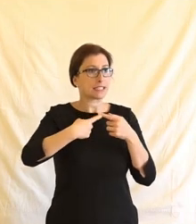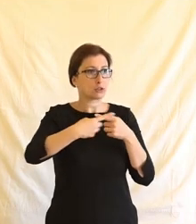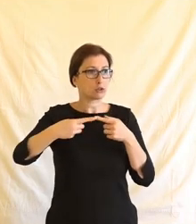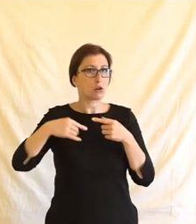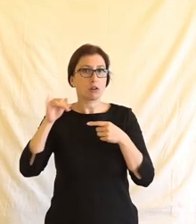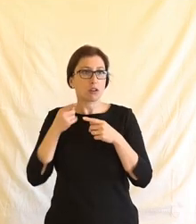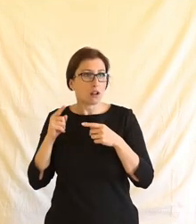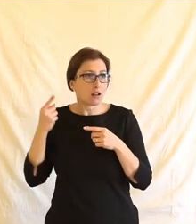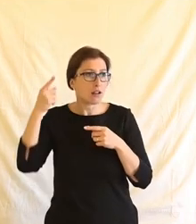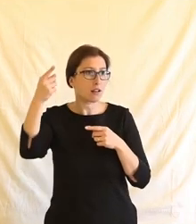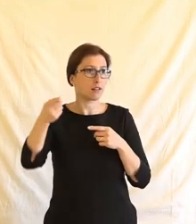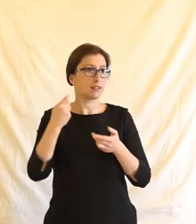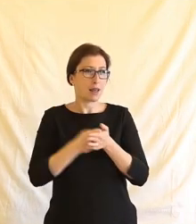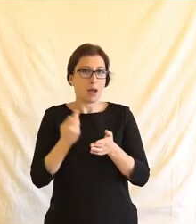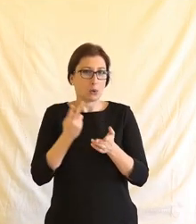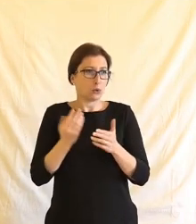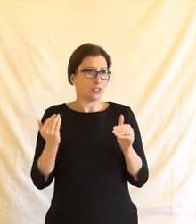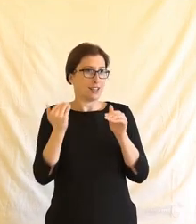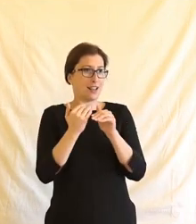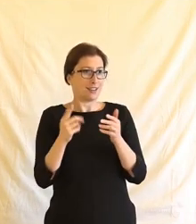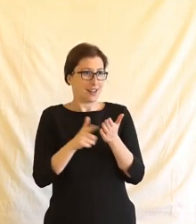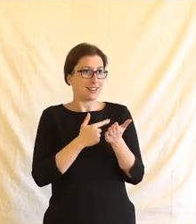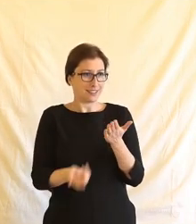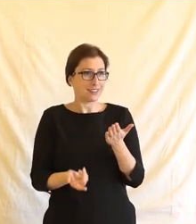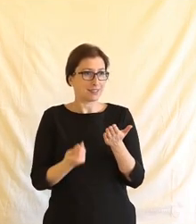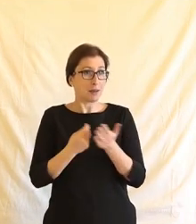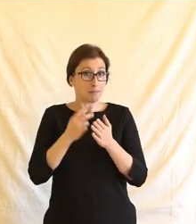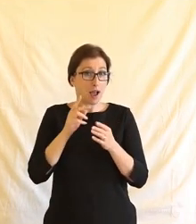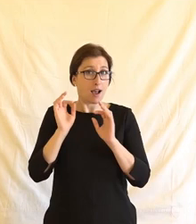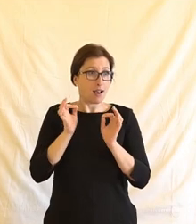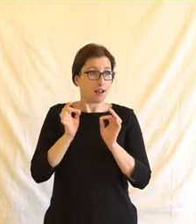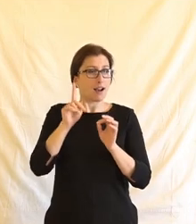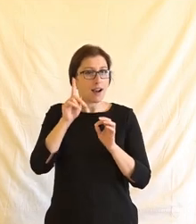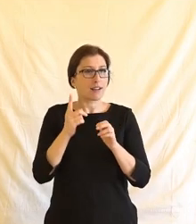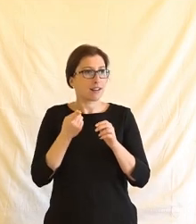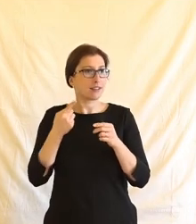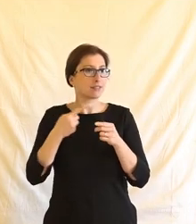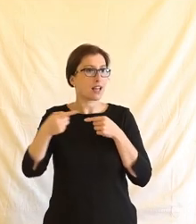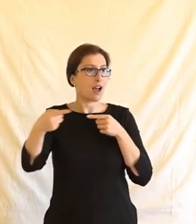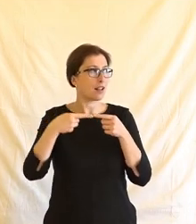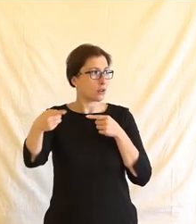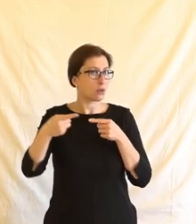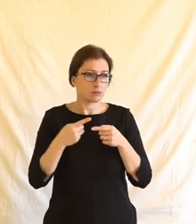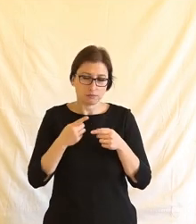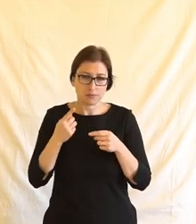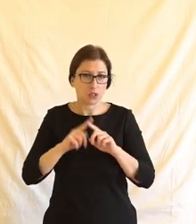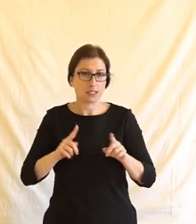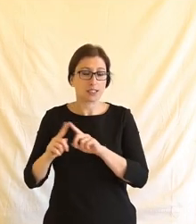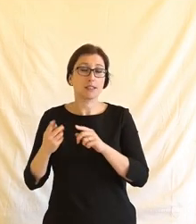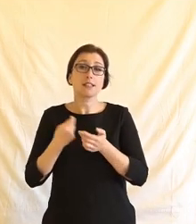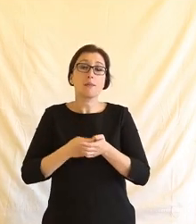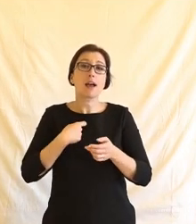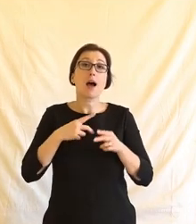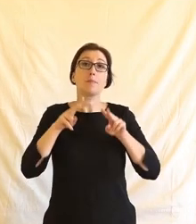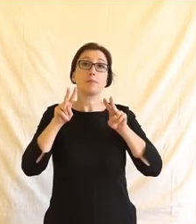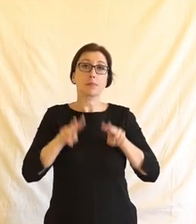jestli poskytnutím nějakých osobních údajů nebo nějakých citlivých údajů bych měl mít nárok nebo právo teda